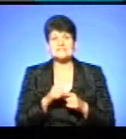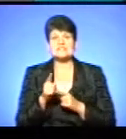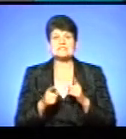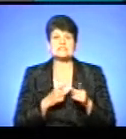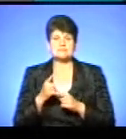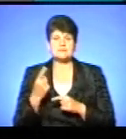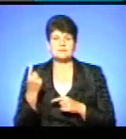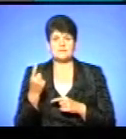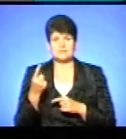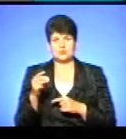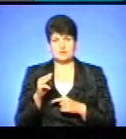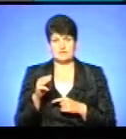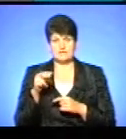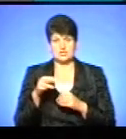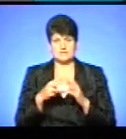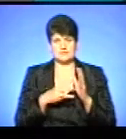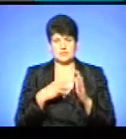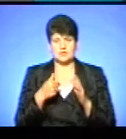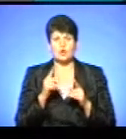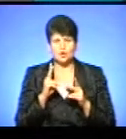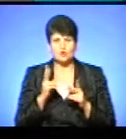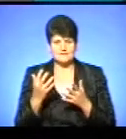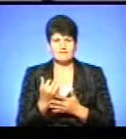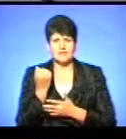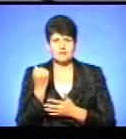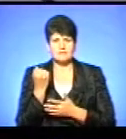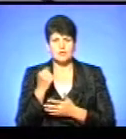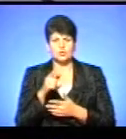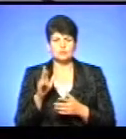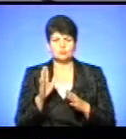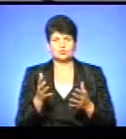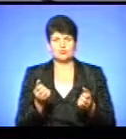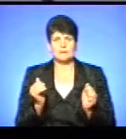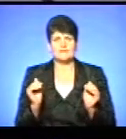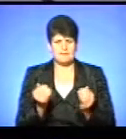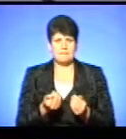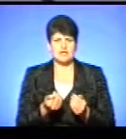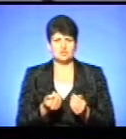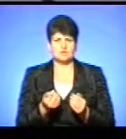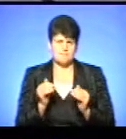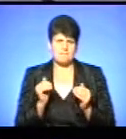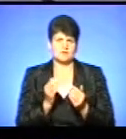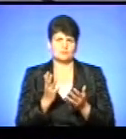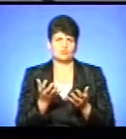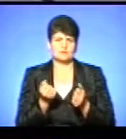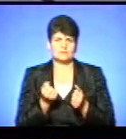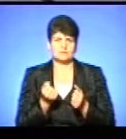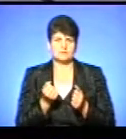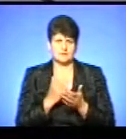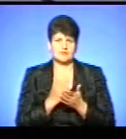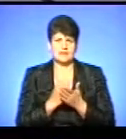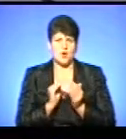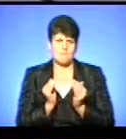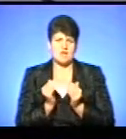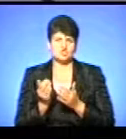від 1 травня 2018 року? Хтось виграв, але люди, як правило, будуть отримувати менше нарахування. Бо там є такі певні